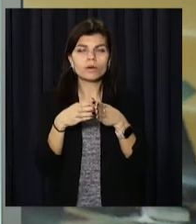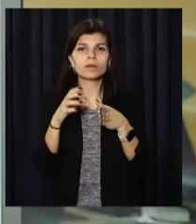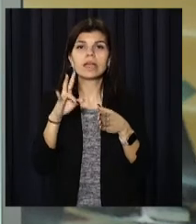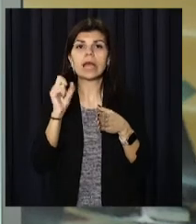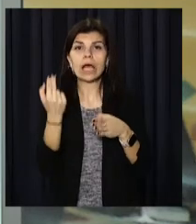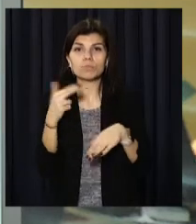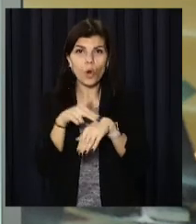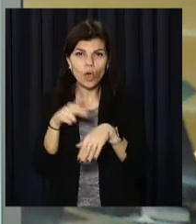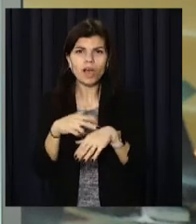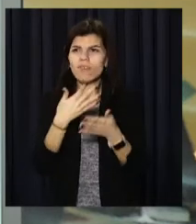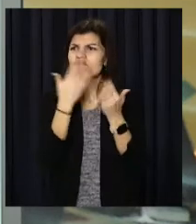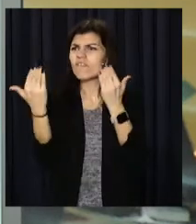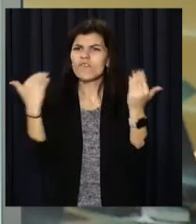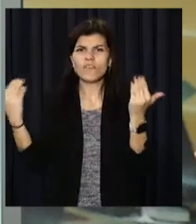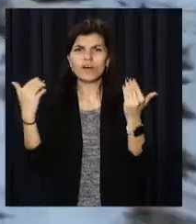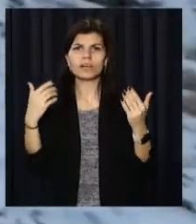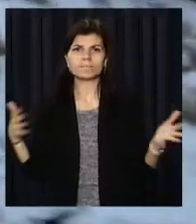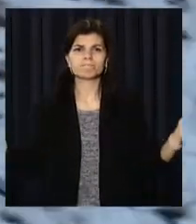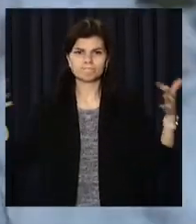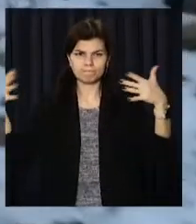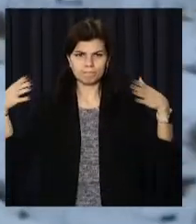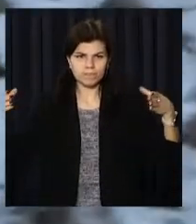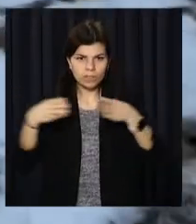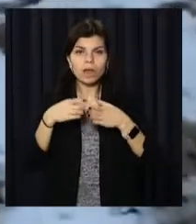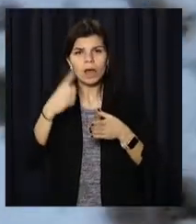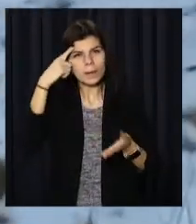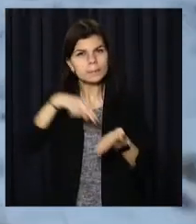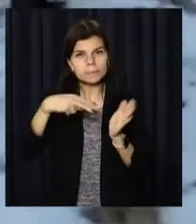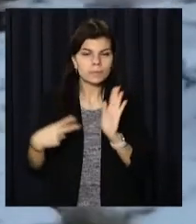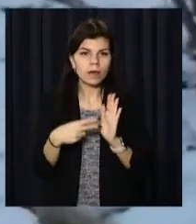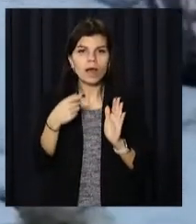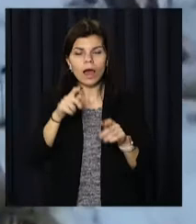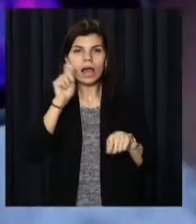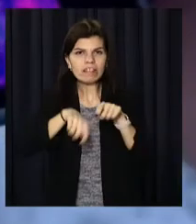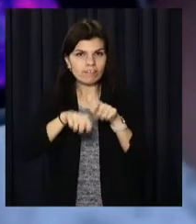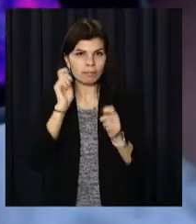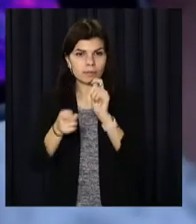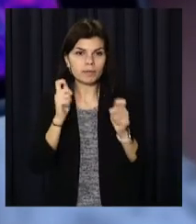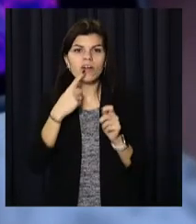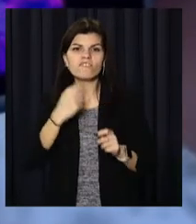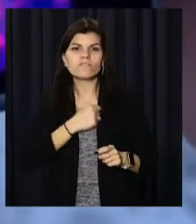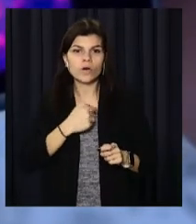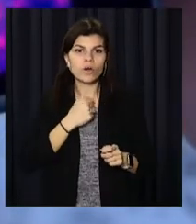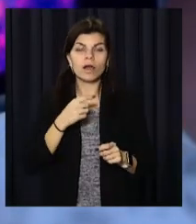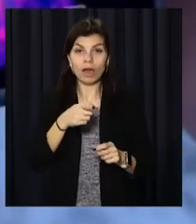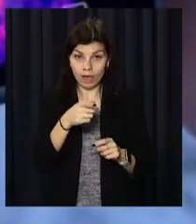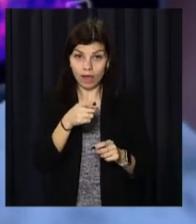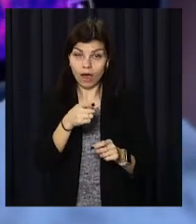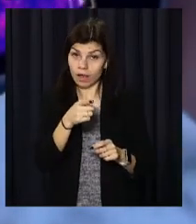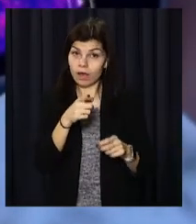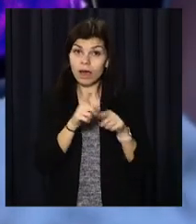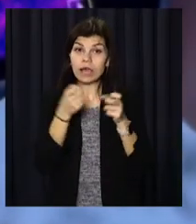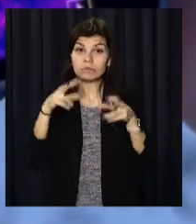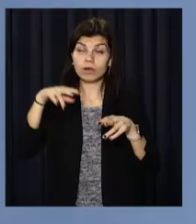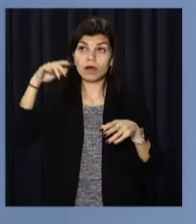Нацполіції. За легендою, декілька ворожих диверсійних груп збирали розвіддання про військові частини, використовуючи безпілотні